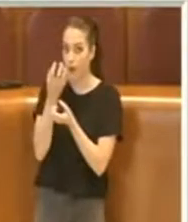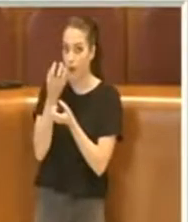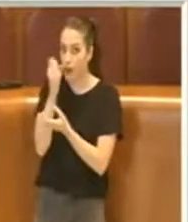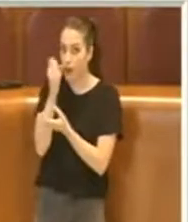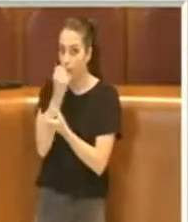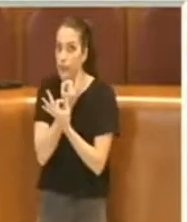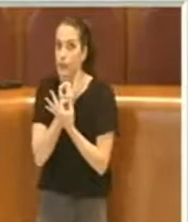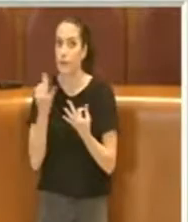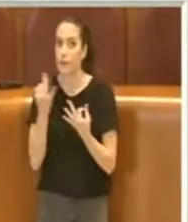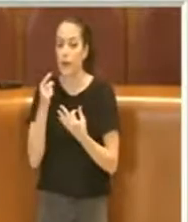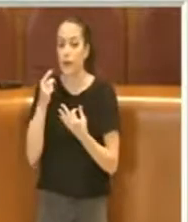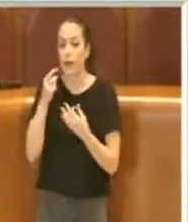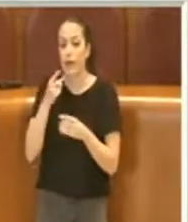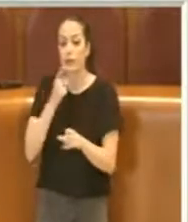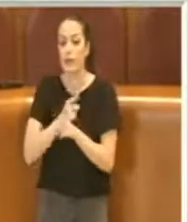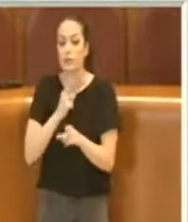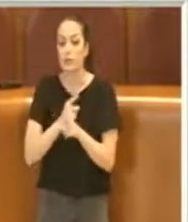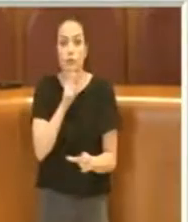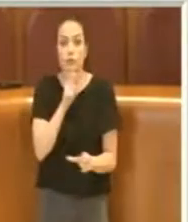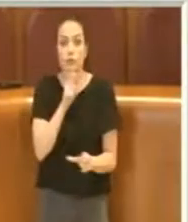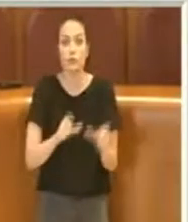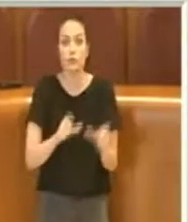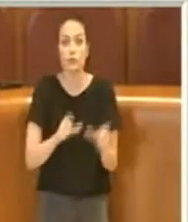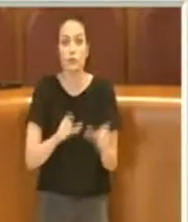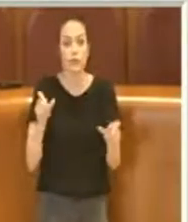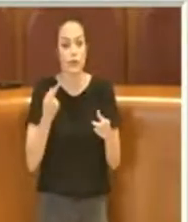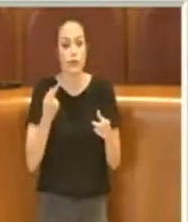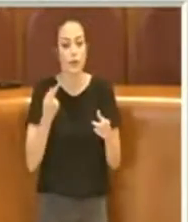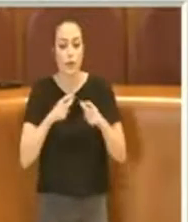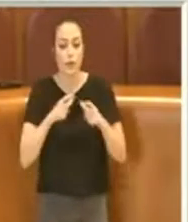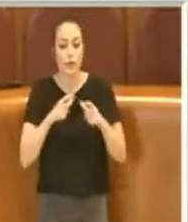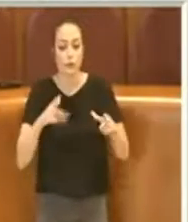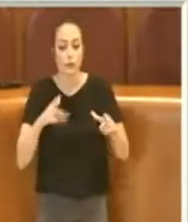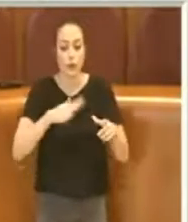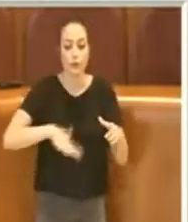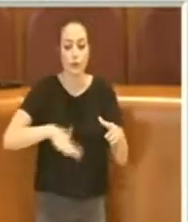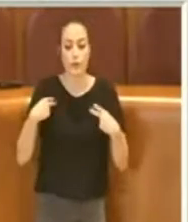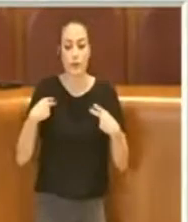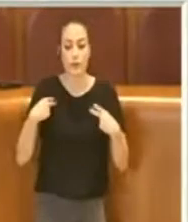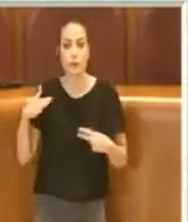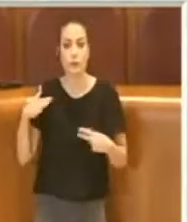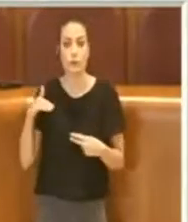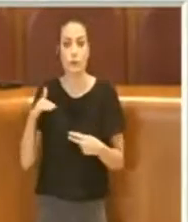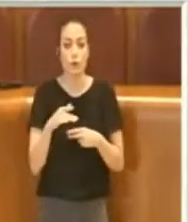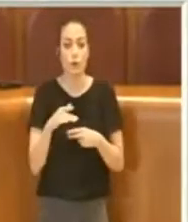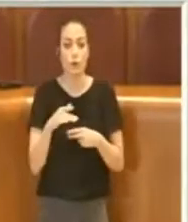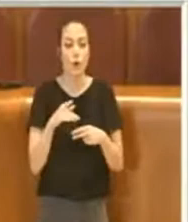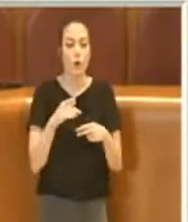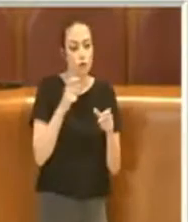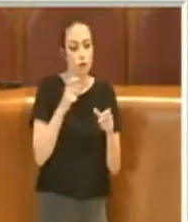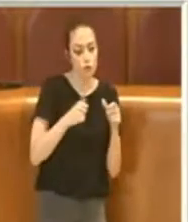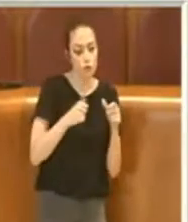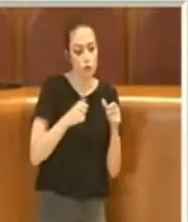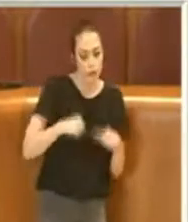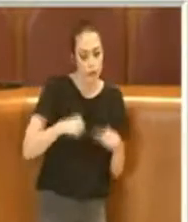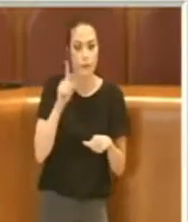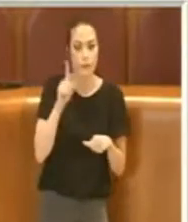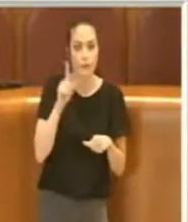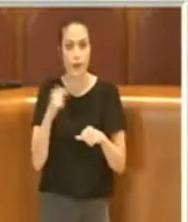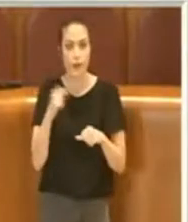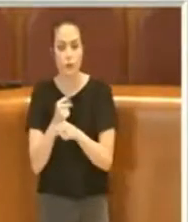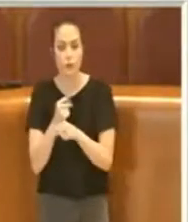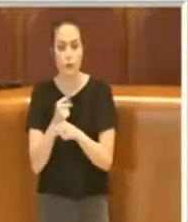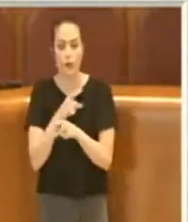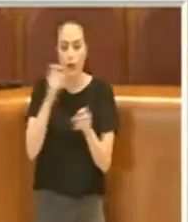di quegli stessi cittadini che vivono questa città sia come lavoratori che come cittadini che come lavoratori e non vanno dimenticati.